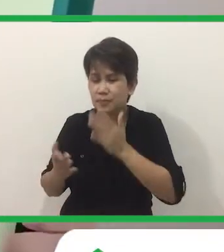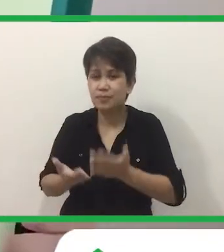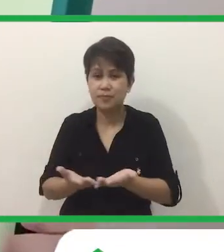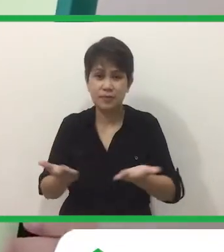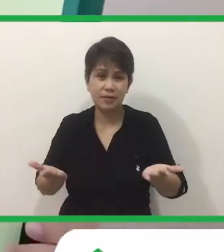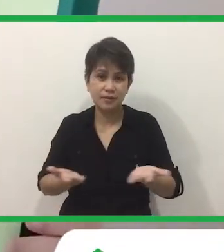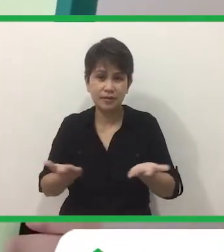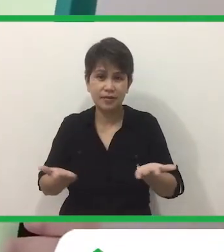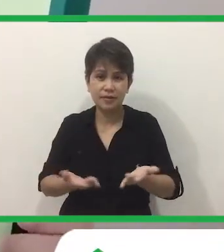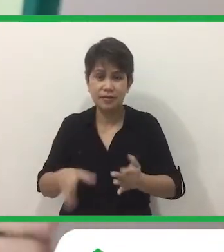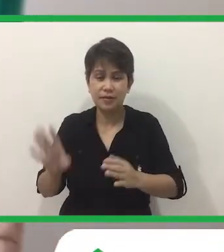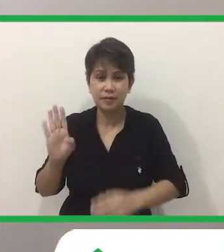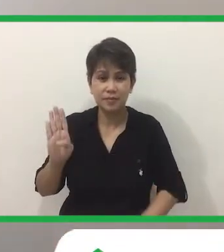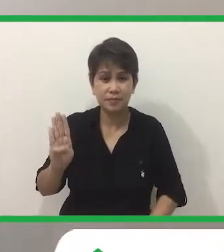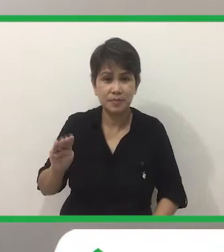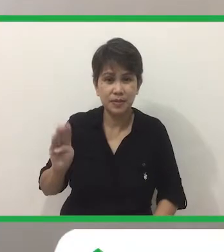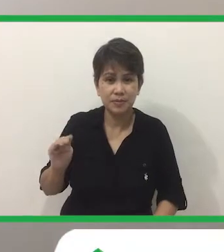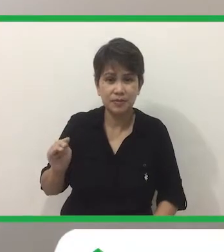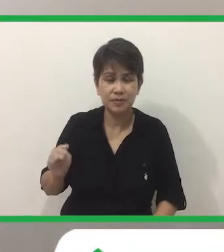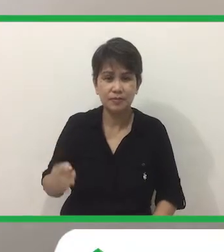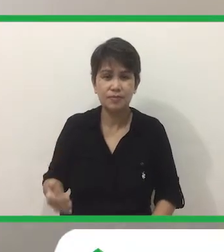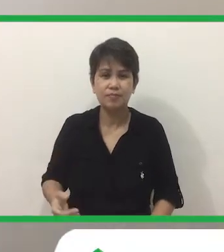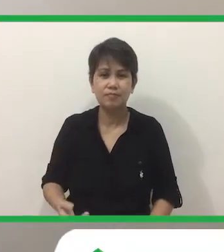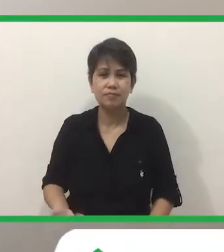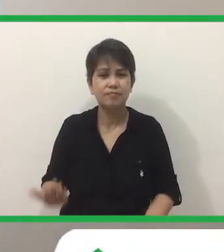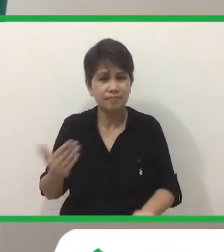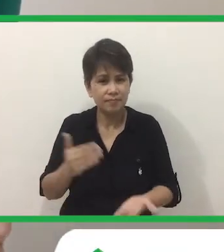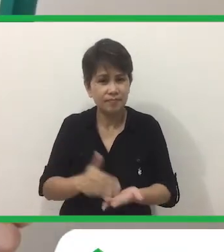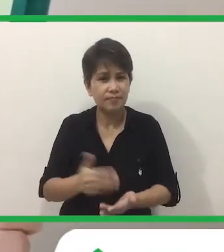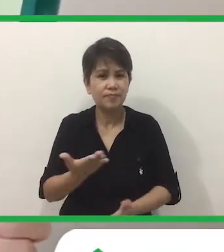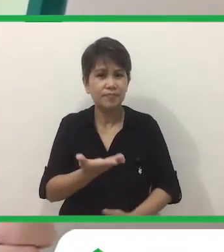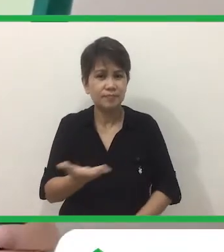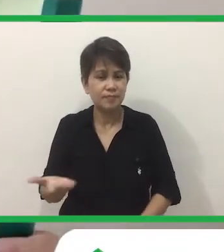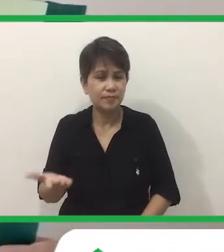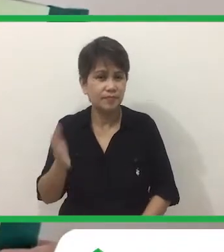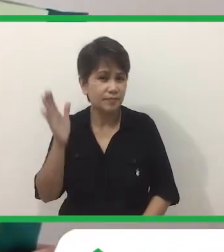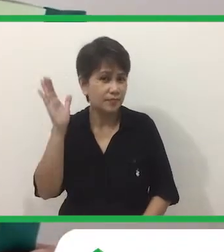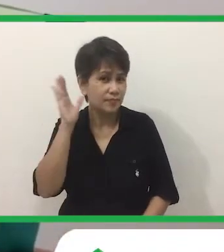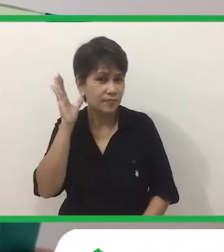Nasaan ka? Bingo Ulitin nyo nga, isa, dalawa, tatlo